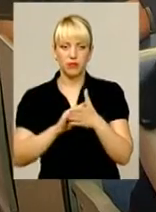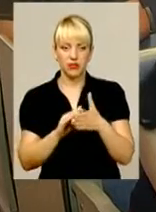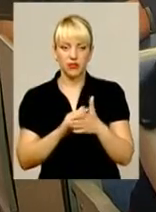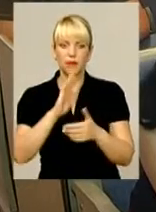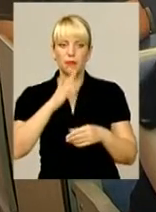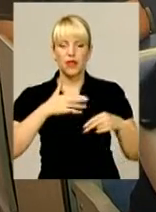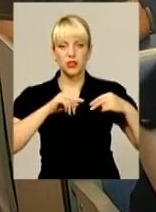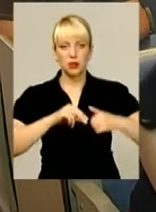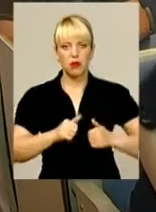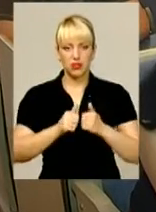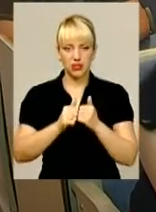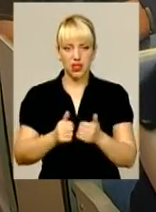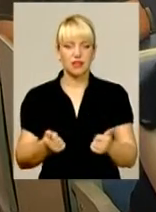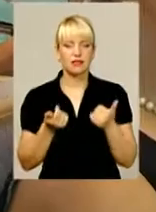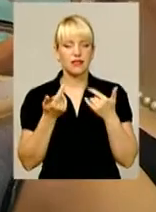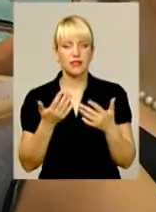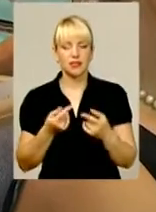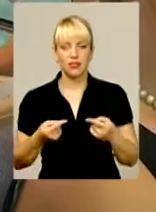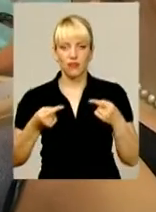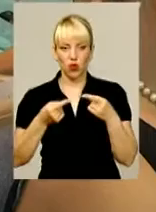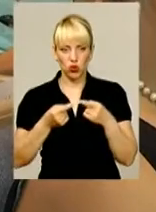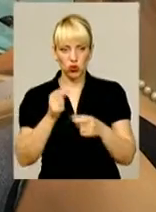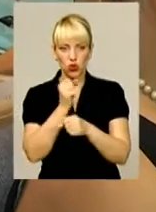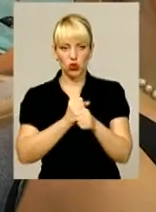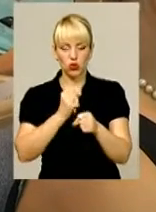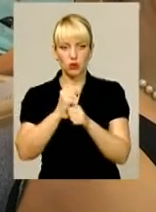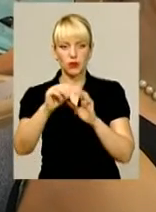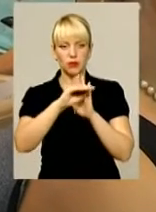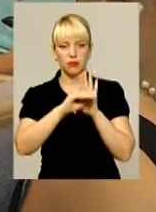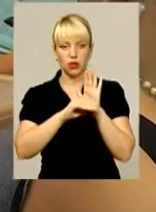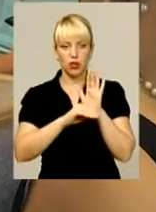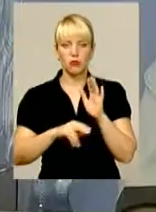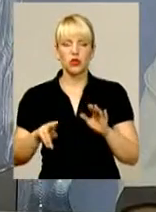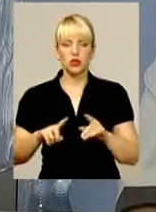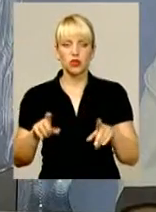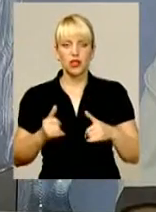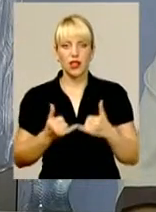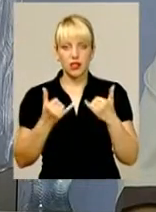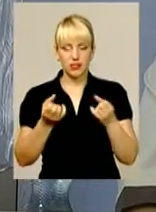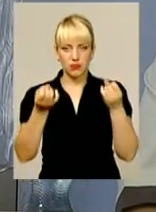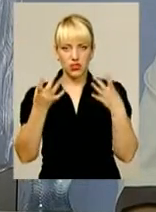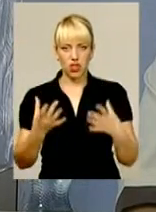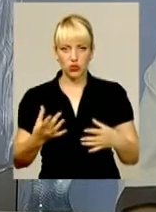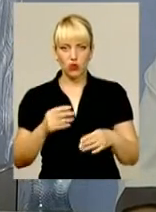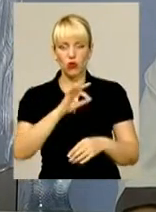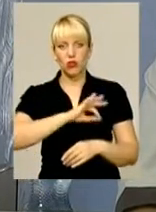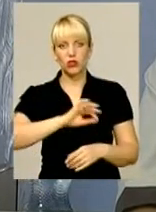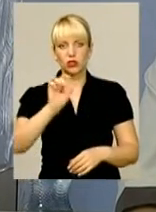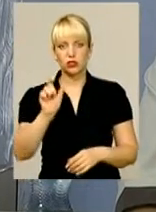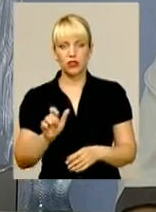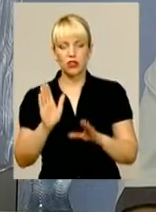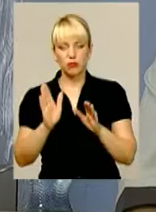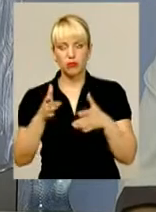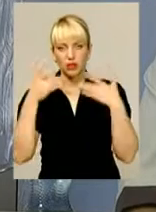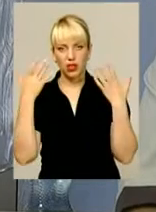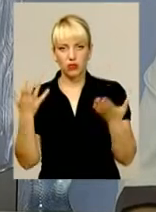партнери настільки влучно розробили програму, що для звичайного користувача буде дуже легко